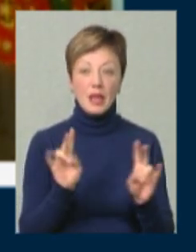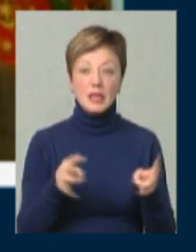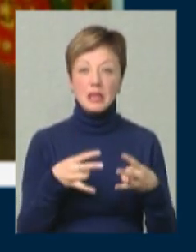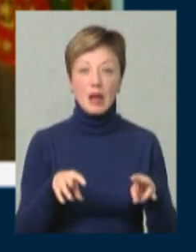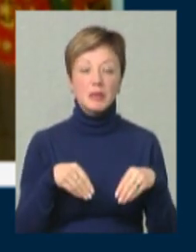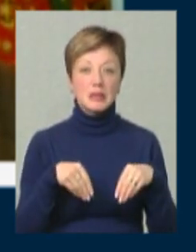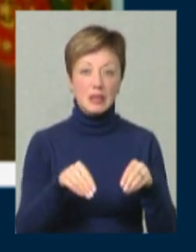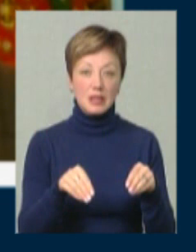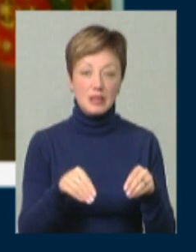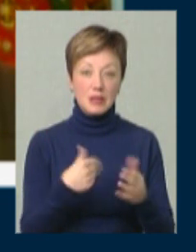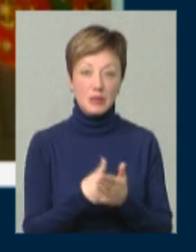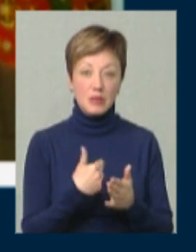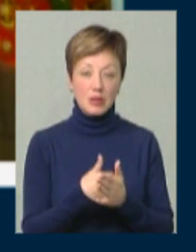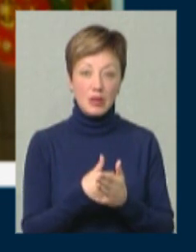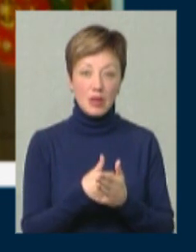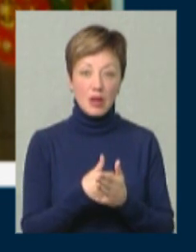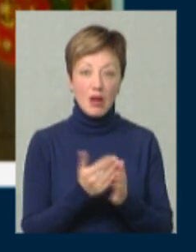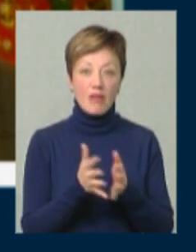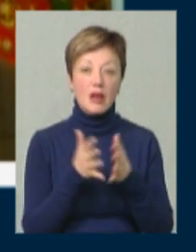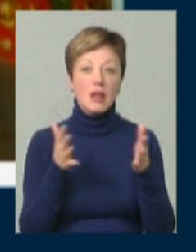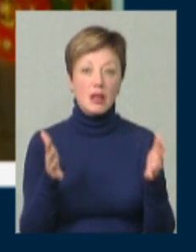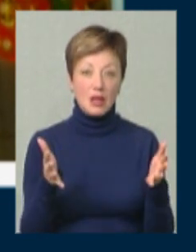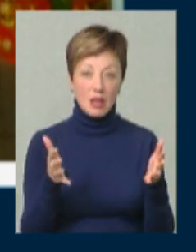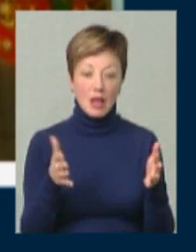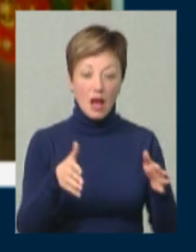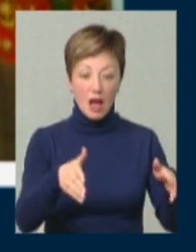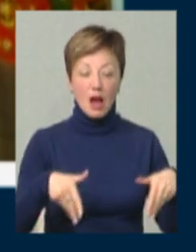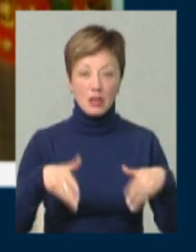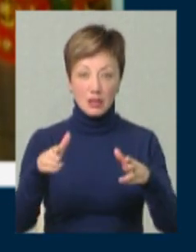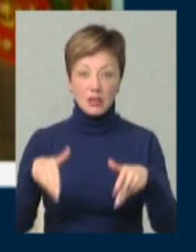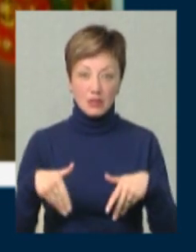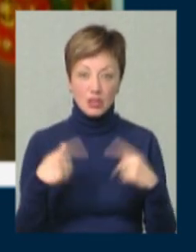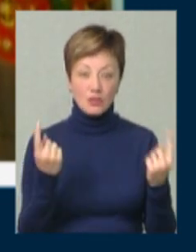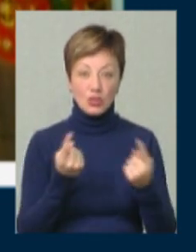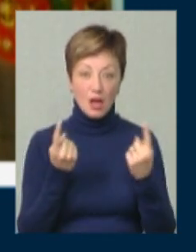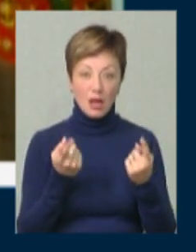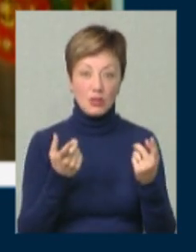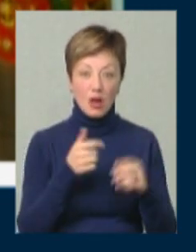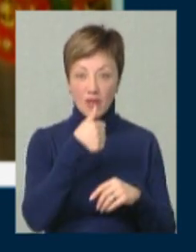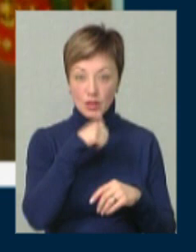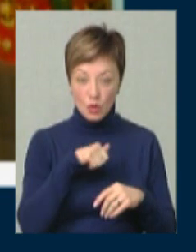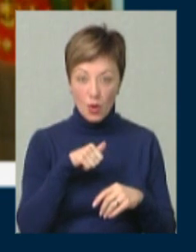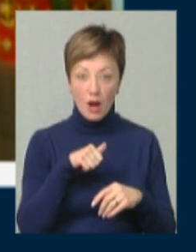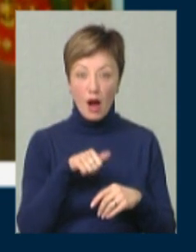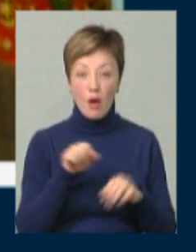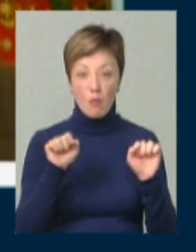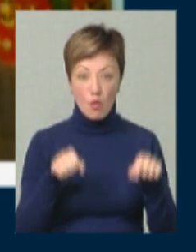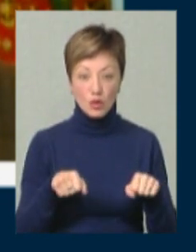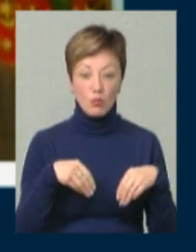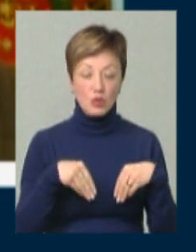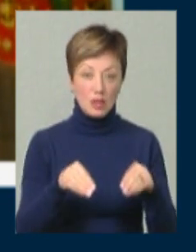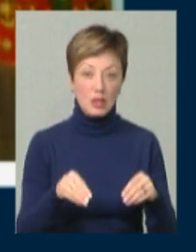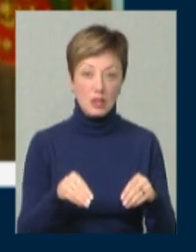треба садити там великих рядків звичайної квасолі, а можна